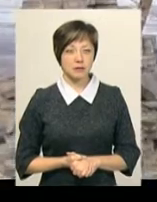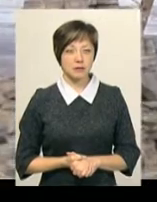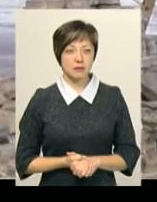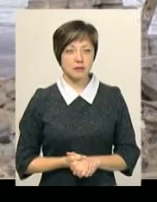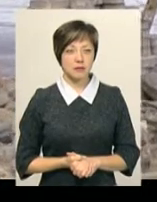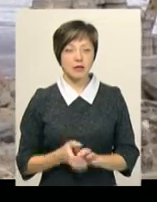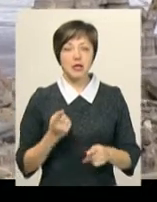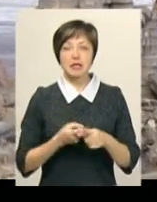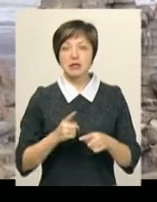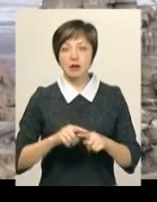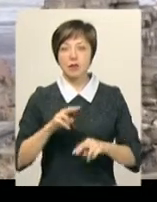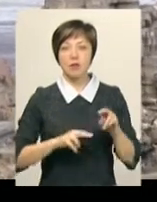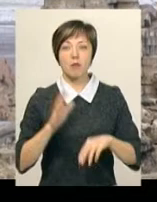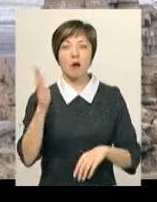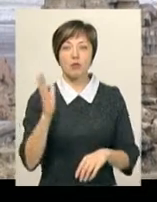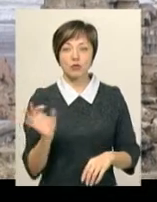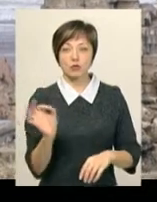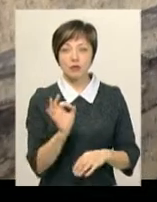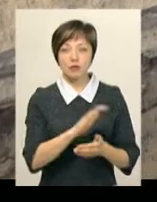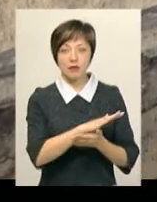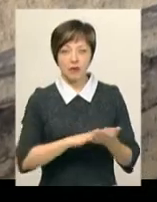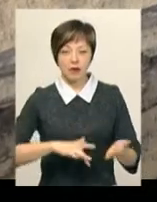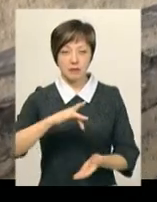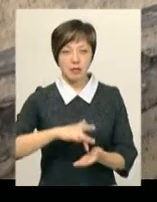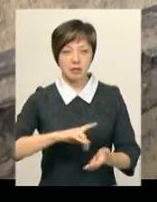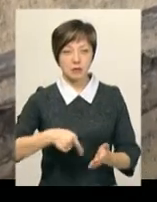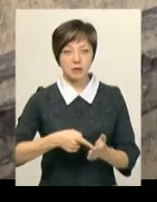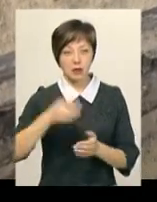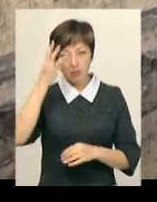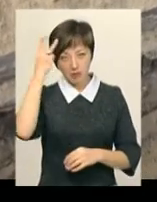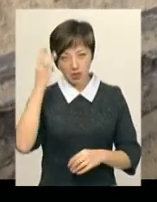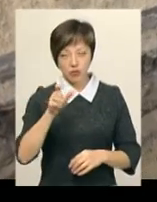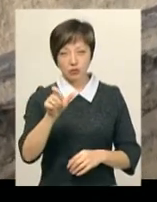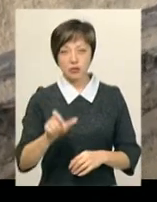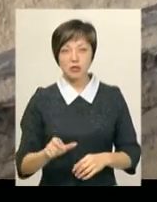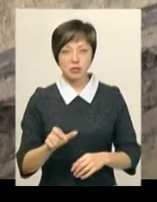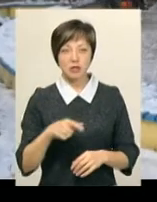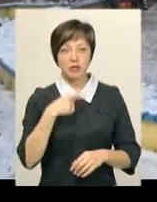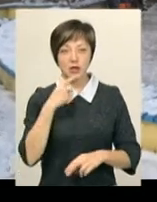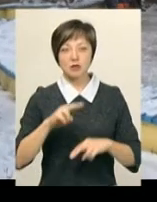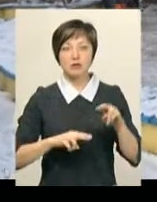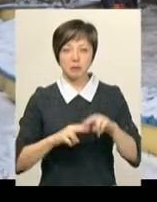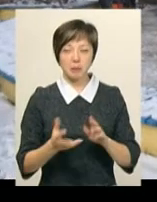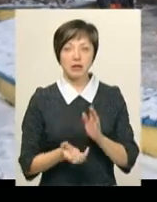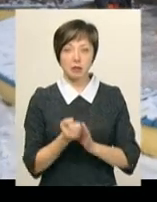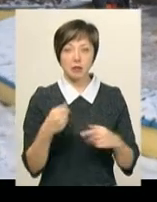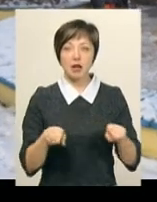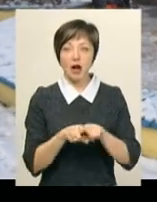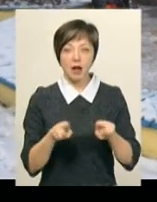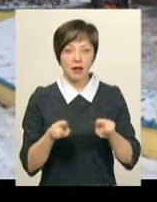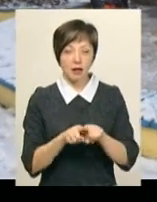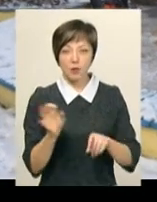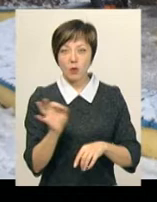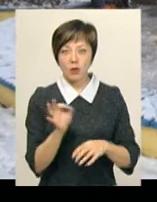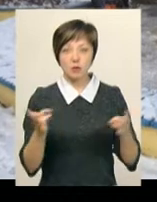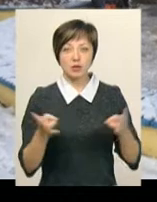Це будівництво майбутньої вбиральні, що триває у центрі міста. Хмельничан Павло Білецький її зведення підтримує. Каже, таких модульних